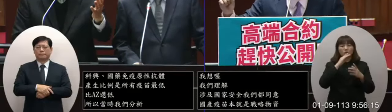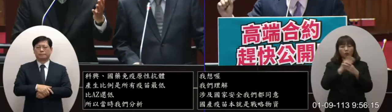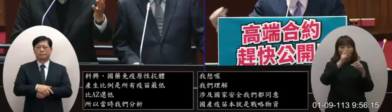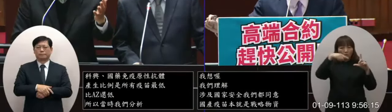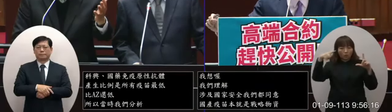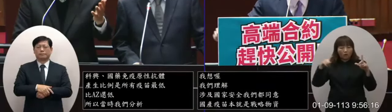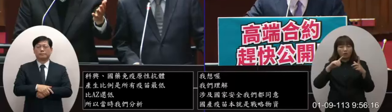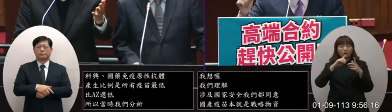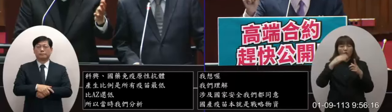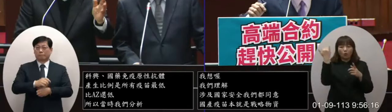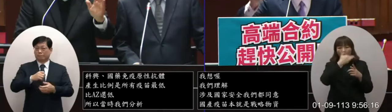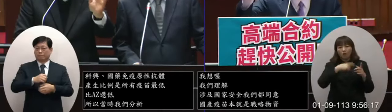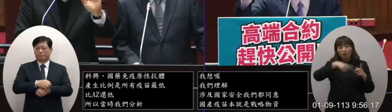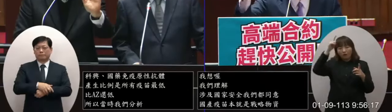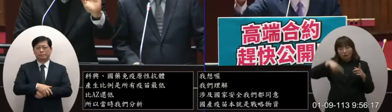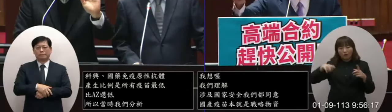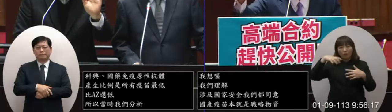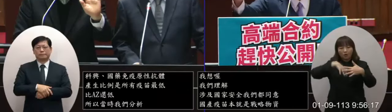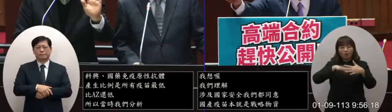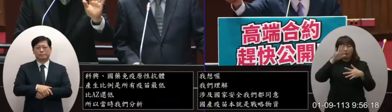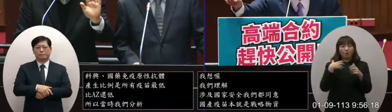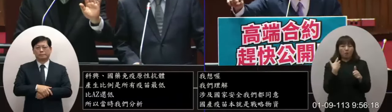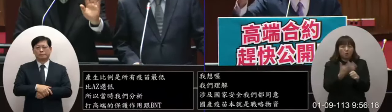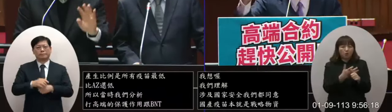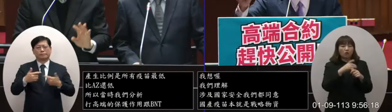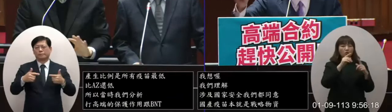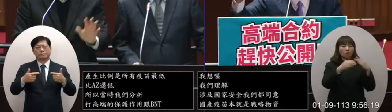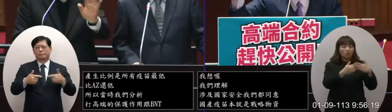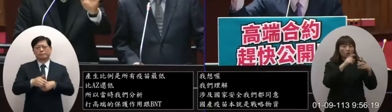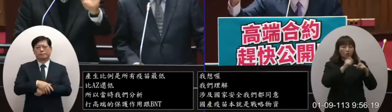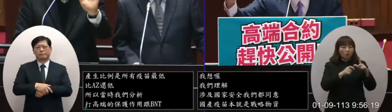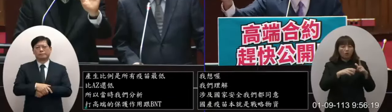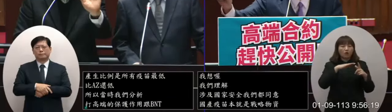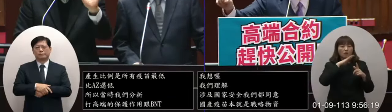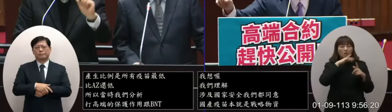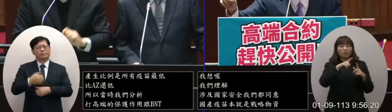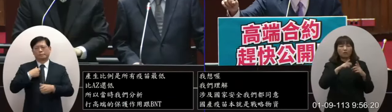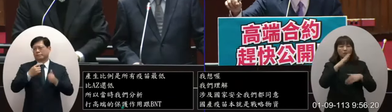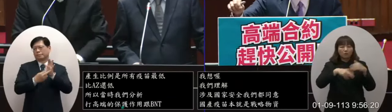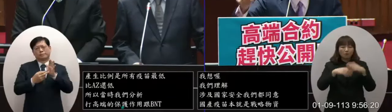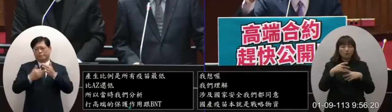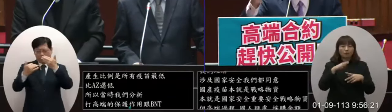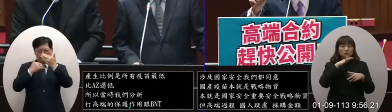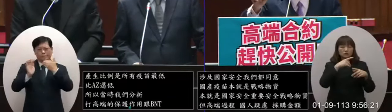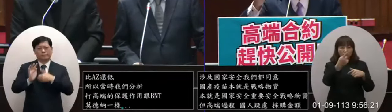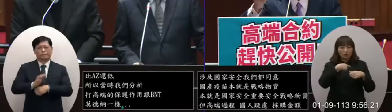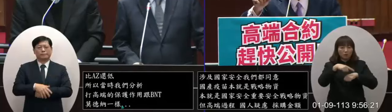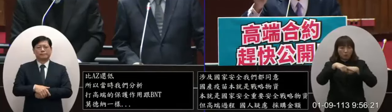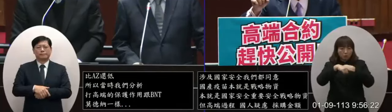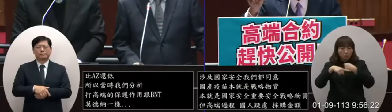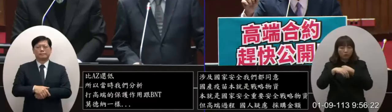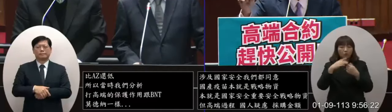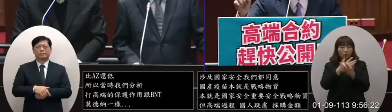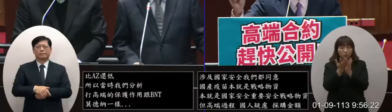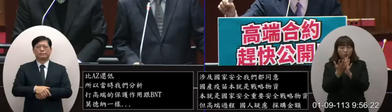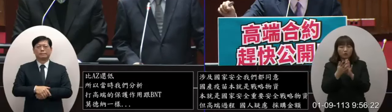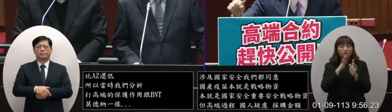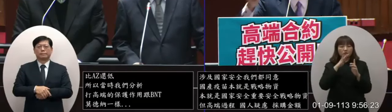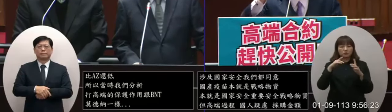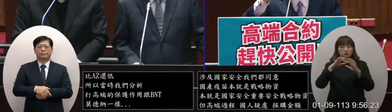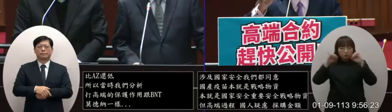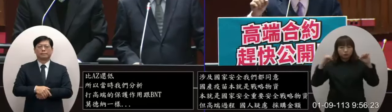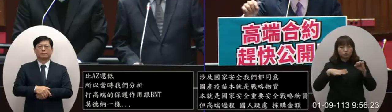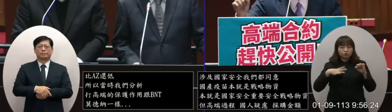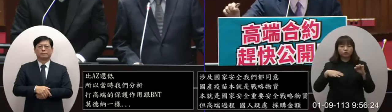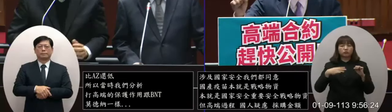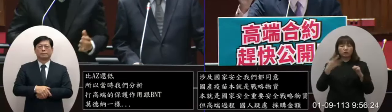股價的異常波動中間也沒有委託中資公司邱宇斯來做三期臨場實驗這一些都是國人需要了